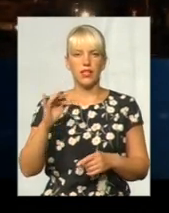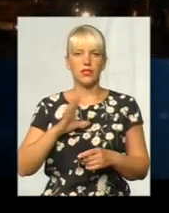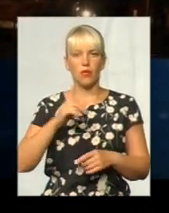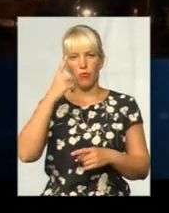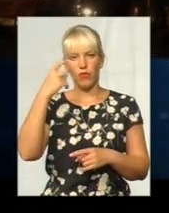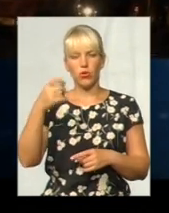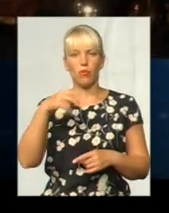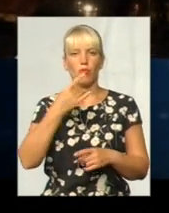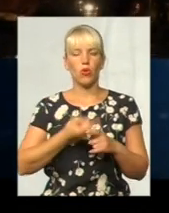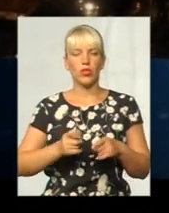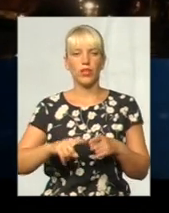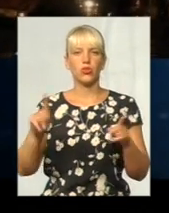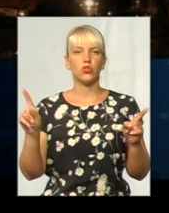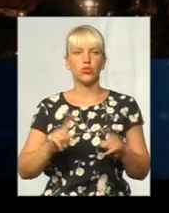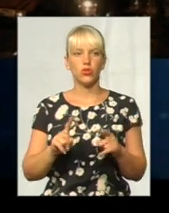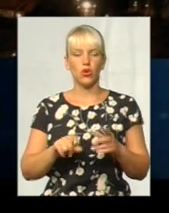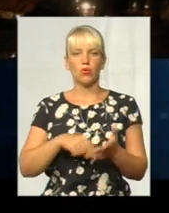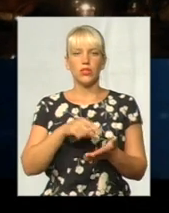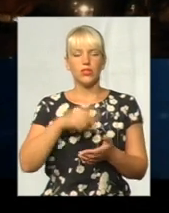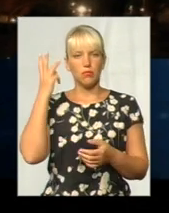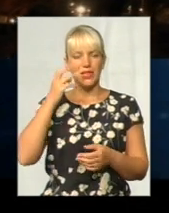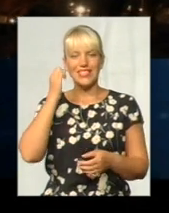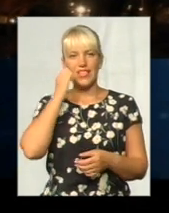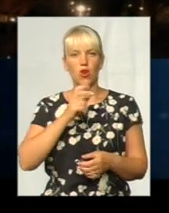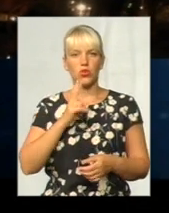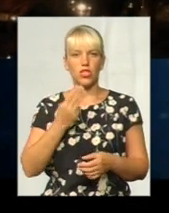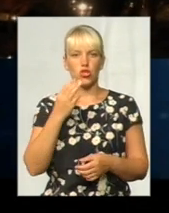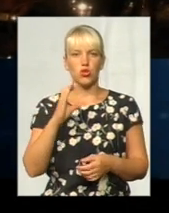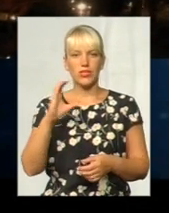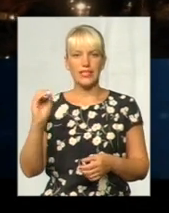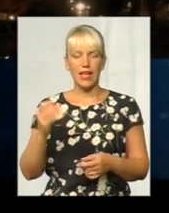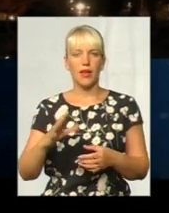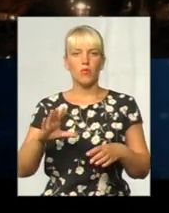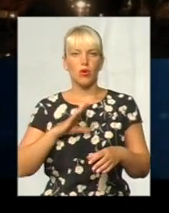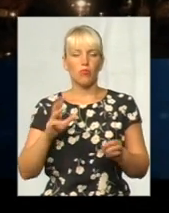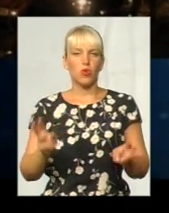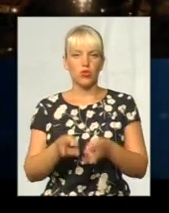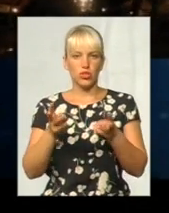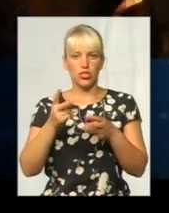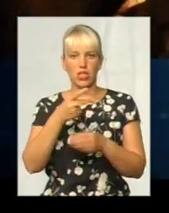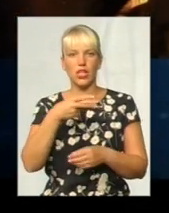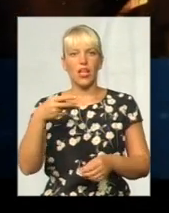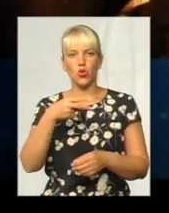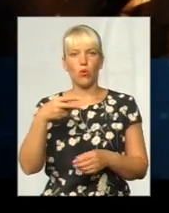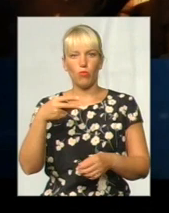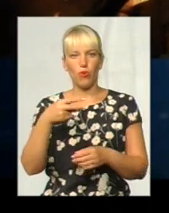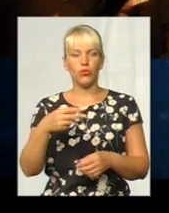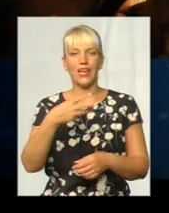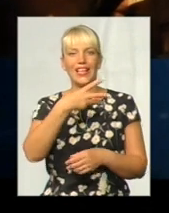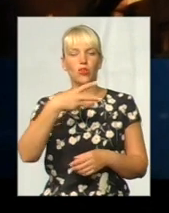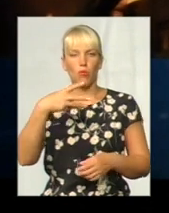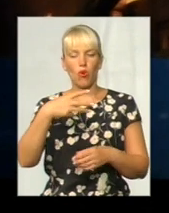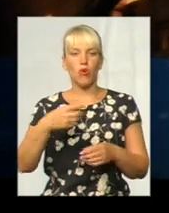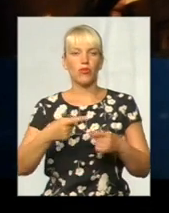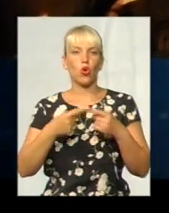повідомлення про те, що у місті Хмельницький на вулиці Старокостянтинівське шосе сталася пожежа на другому поверсі триповерхової перегівельно